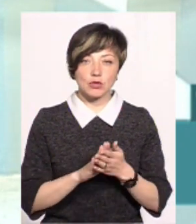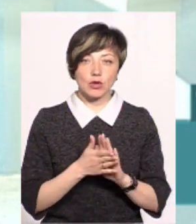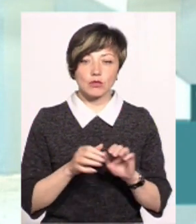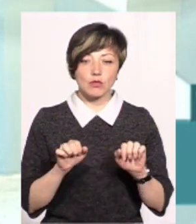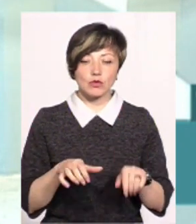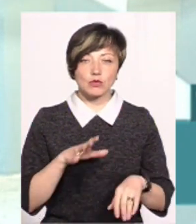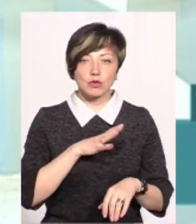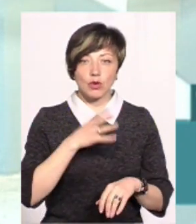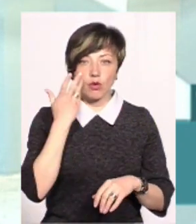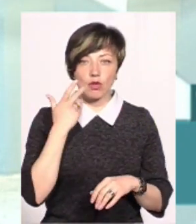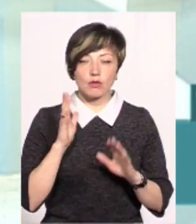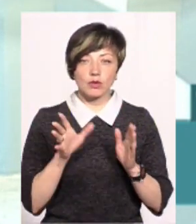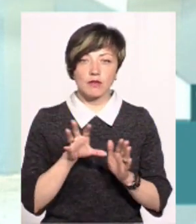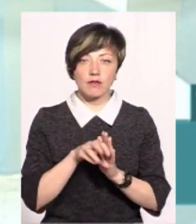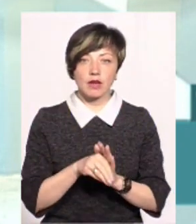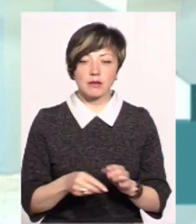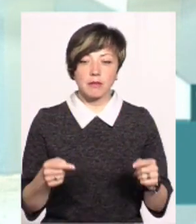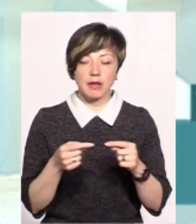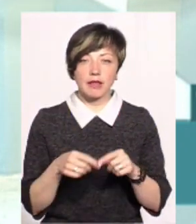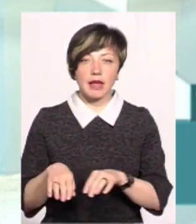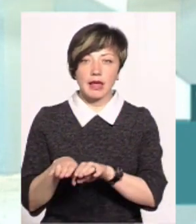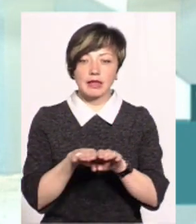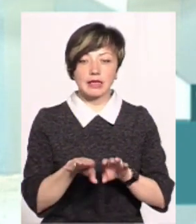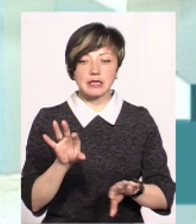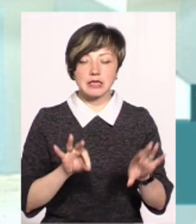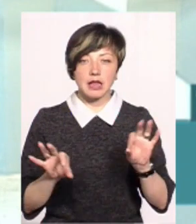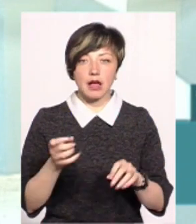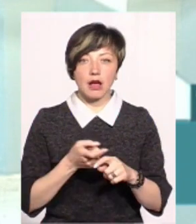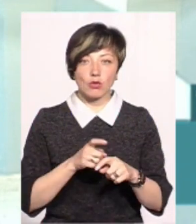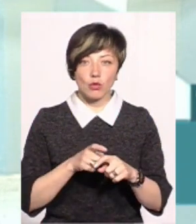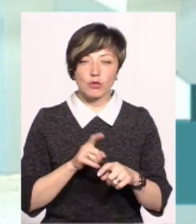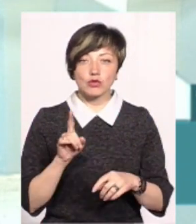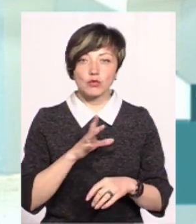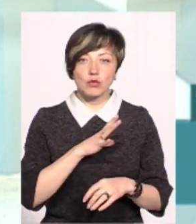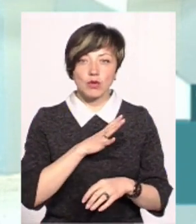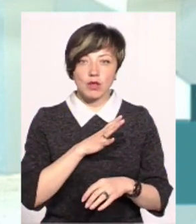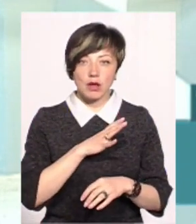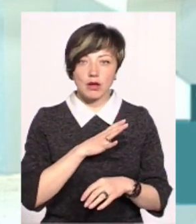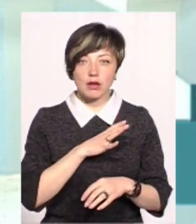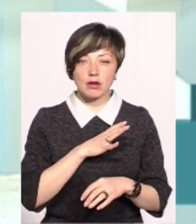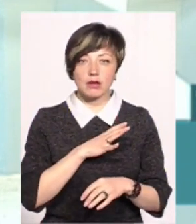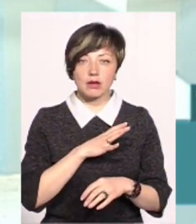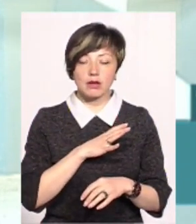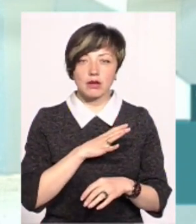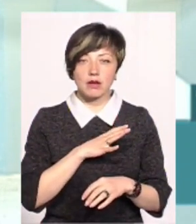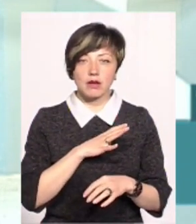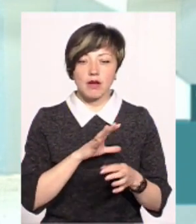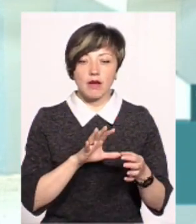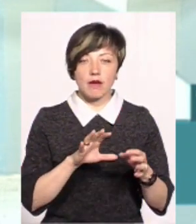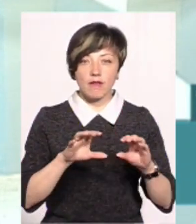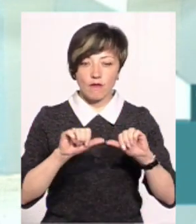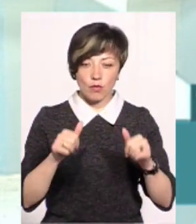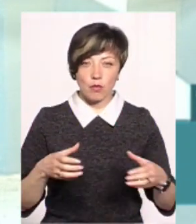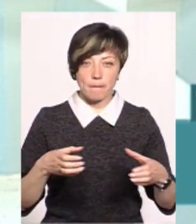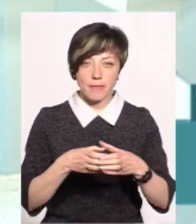може бути, коли буде введена якась певна єдина селекція картоплі для якогось населеного пункту, щоб образовувалася якась певна формулююча